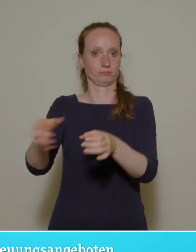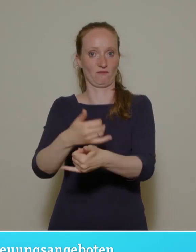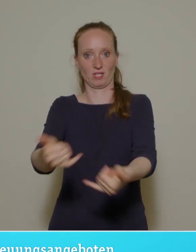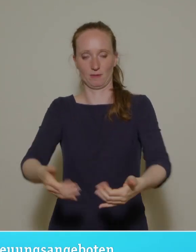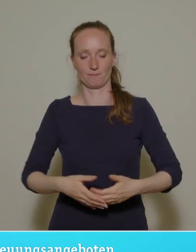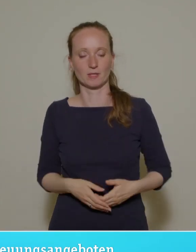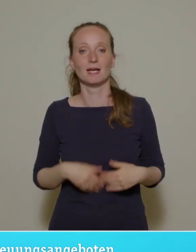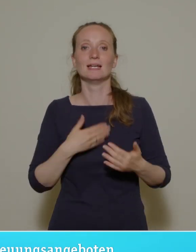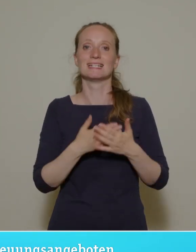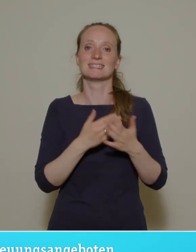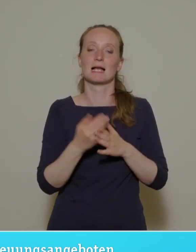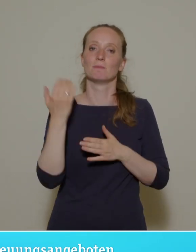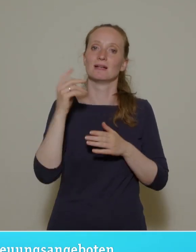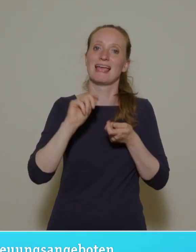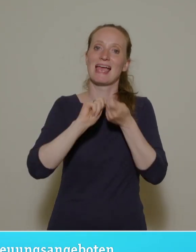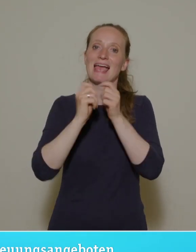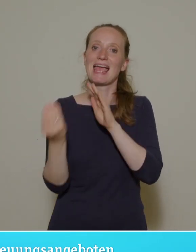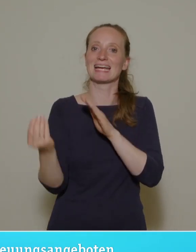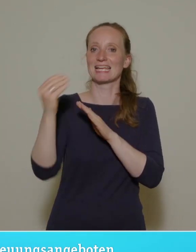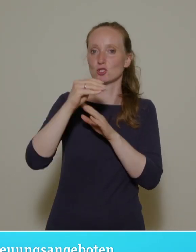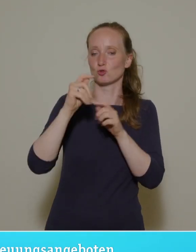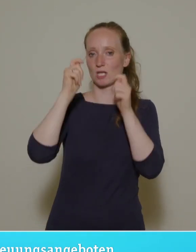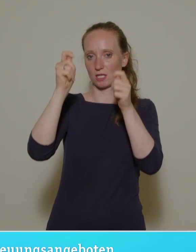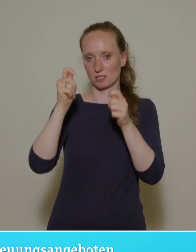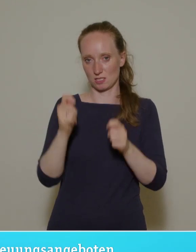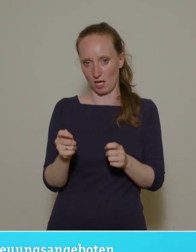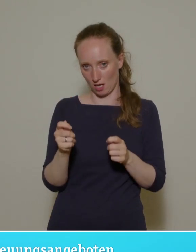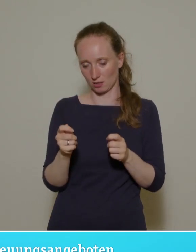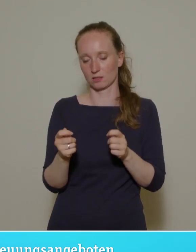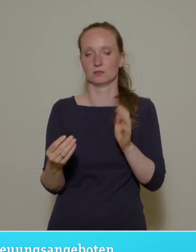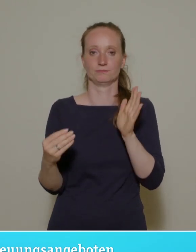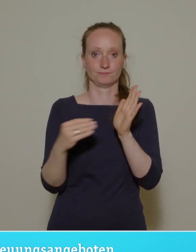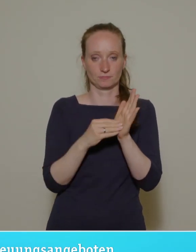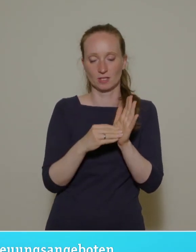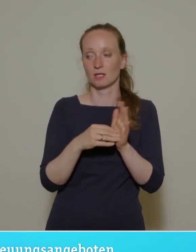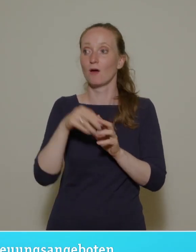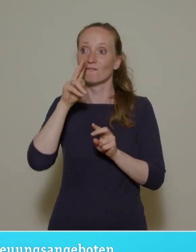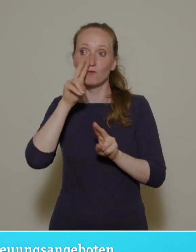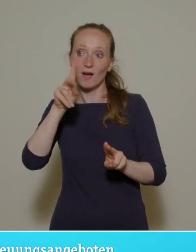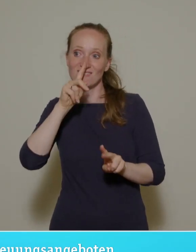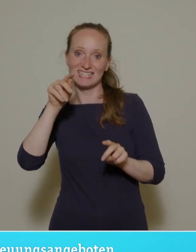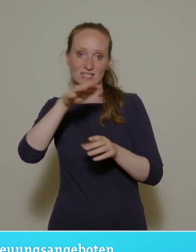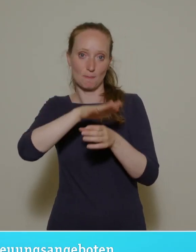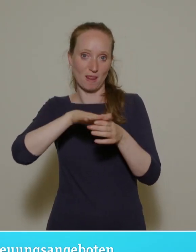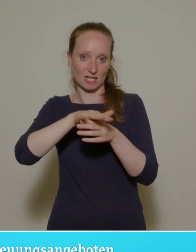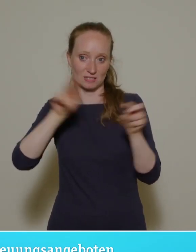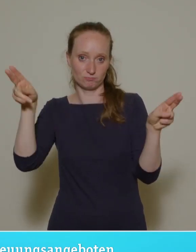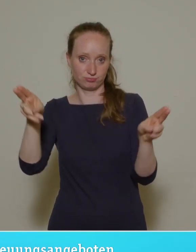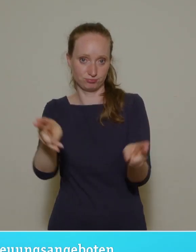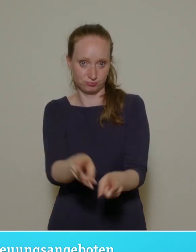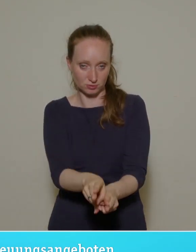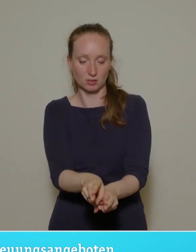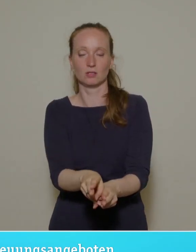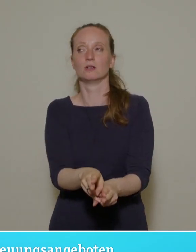zu sagen, Vorsicht, wenn wir rückbauen, wir sollten nicht das zurückbauen, was wir später nicht wieder genehmigt kriegen nach jetziger